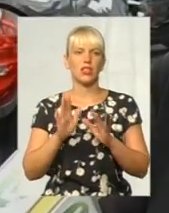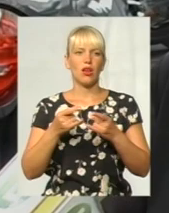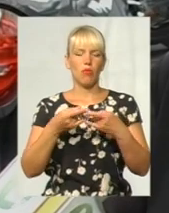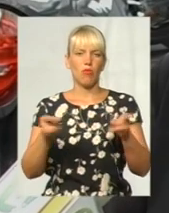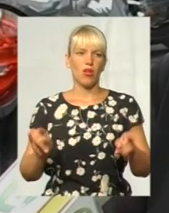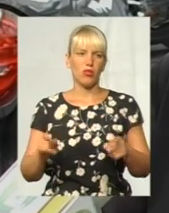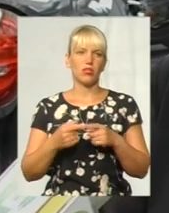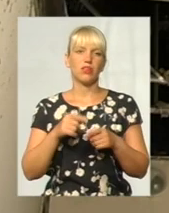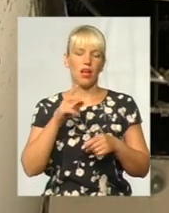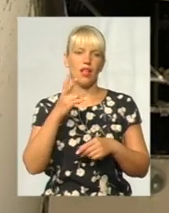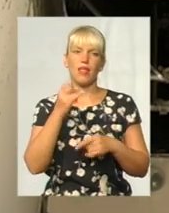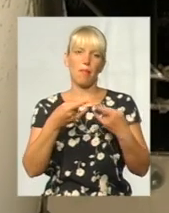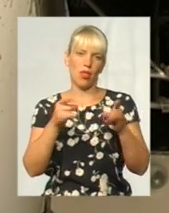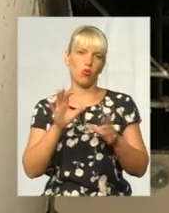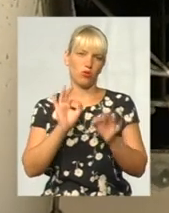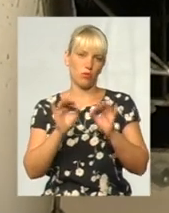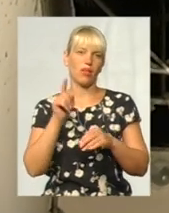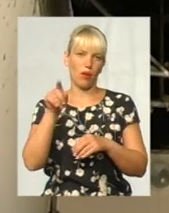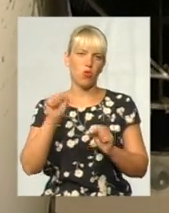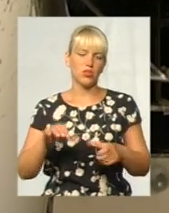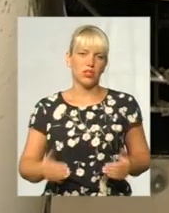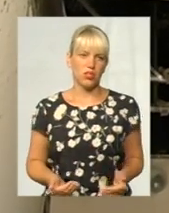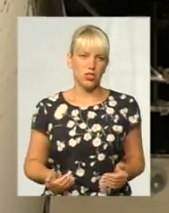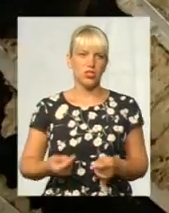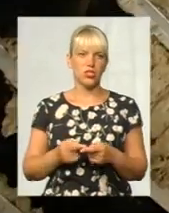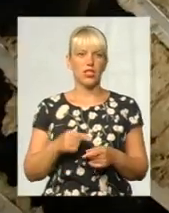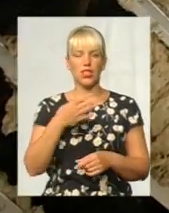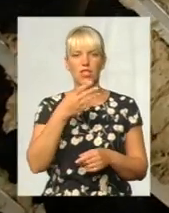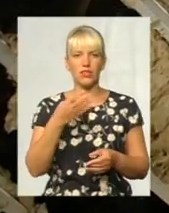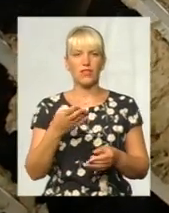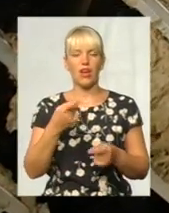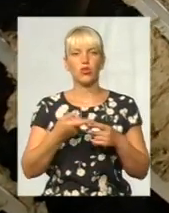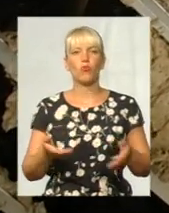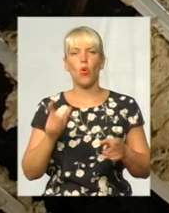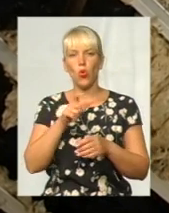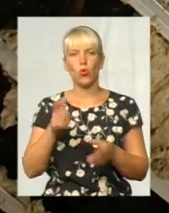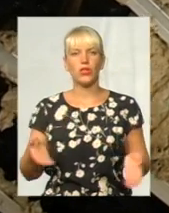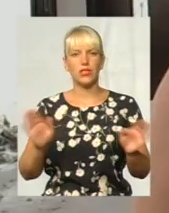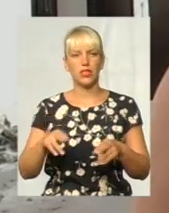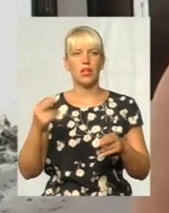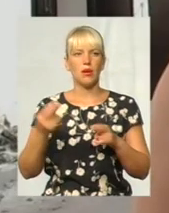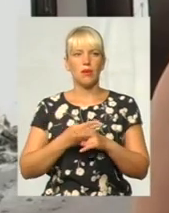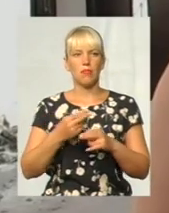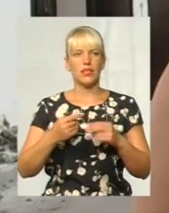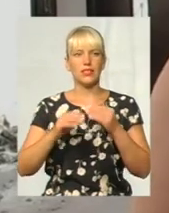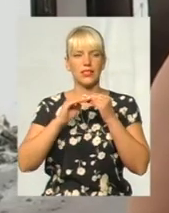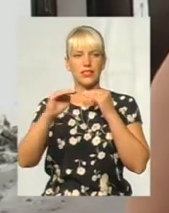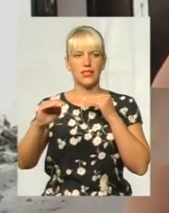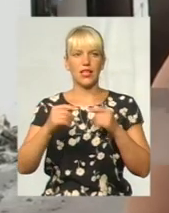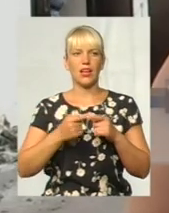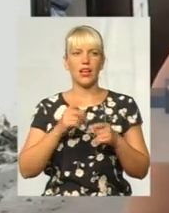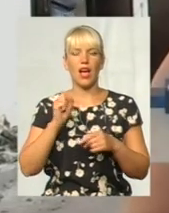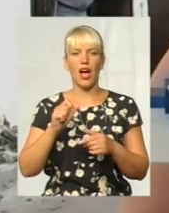от там можна жити на був конь. На четвертому поверсі квартира залишилася без телі, а володарі житла – ледь не без хатками. Мою маму відселили